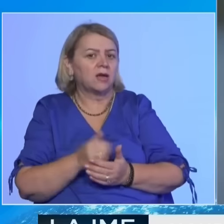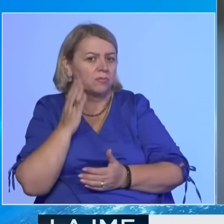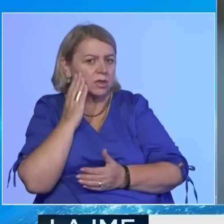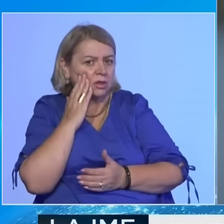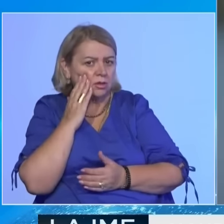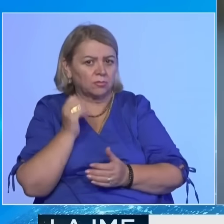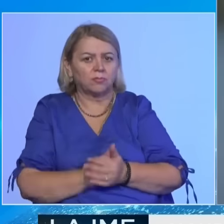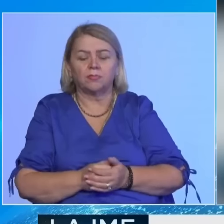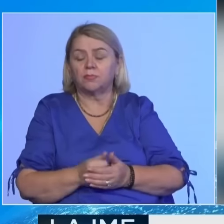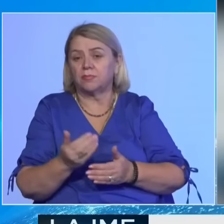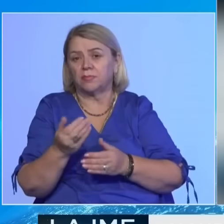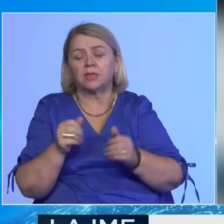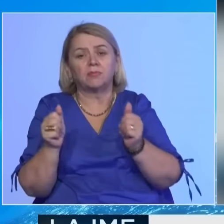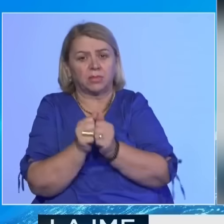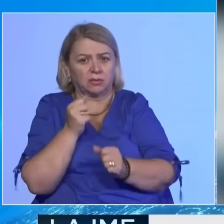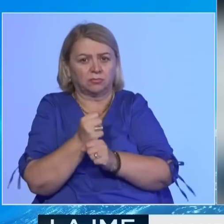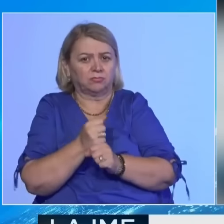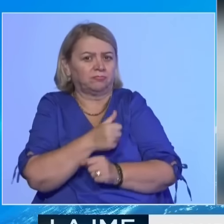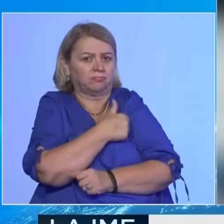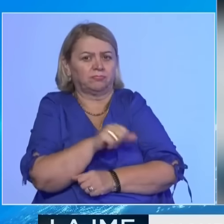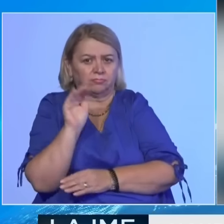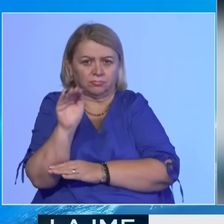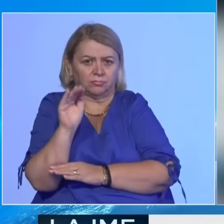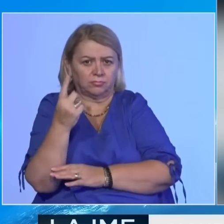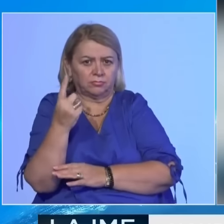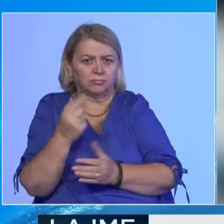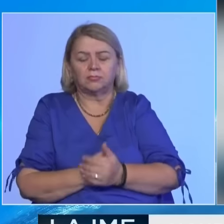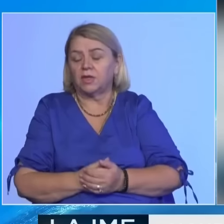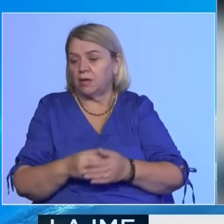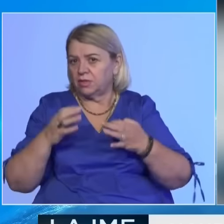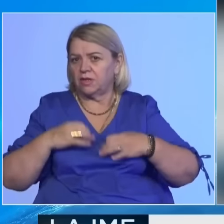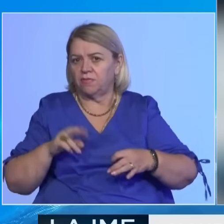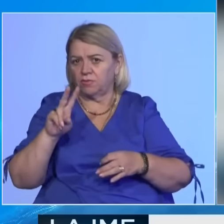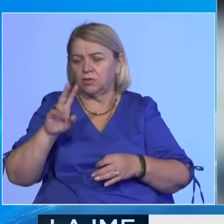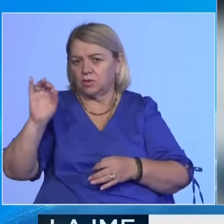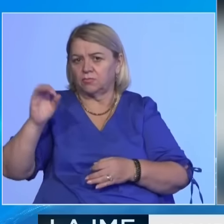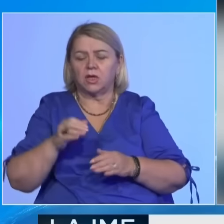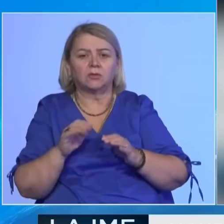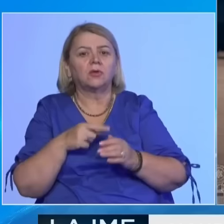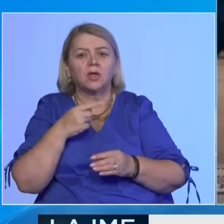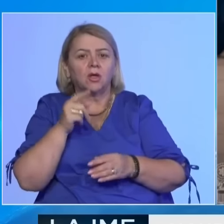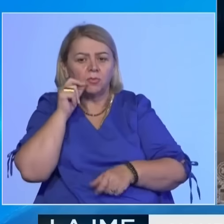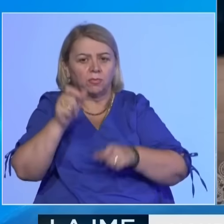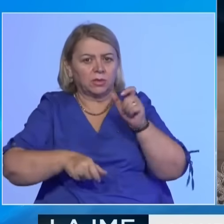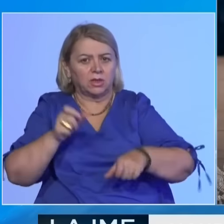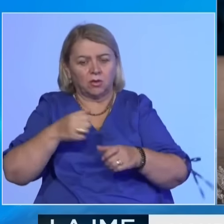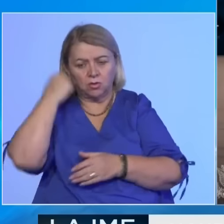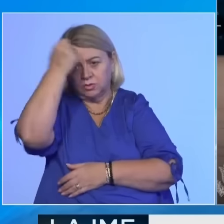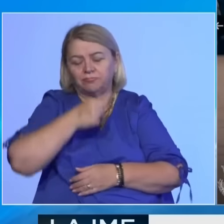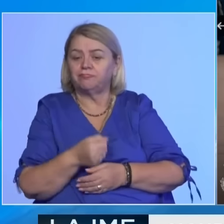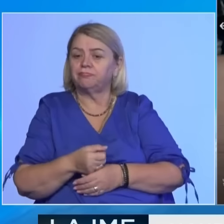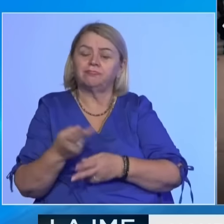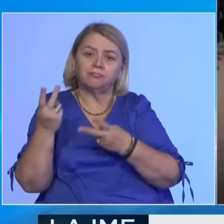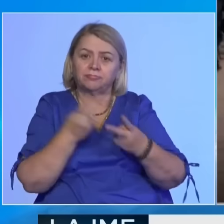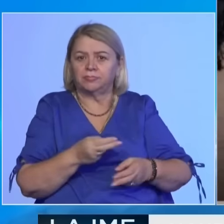bashko në operacionit, për një vetë teksuot në njëftim. Ndërko, prezidentja Osmani ka shkruar se populli Kosovës i mirë pret